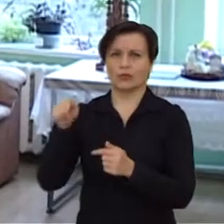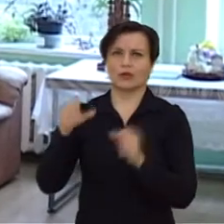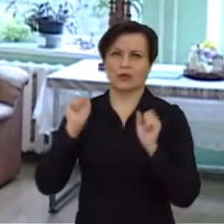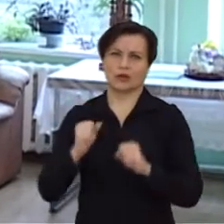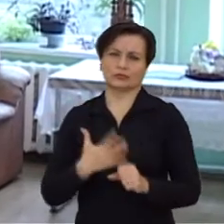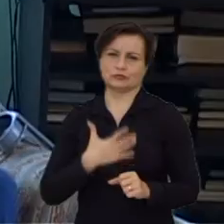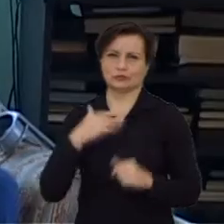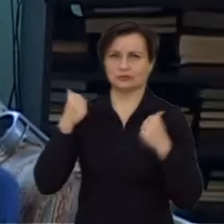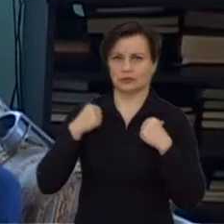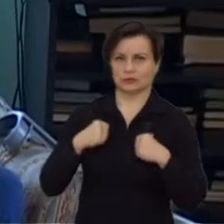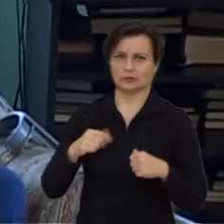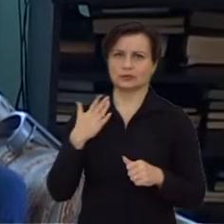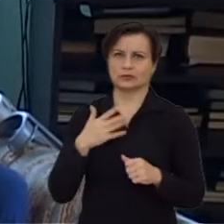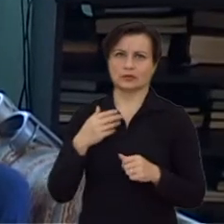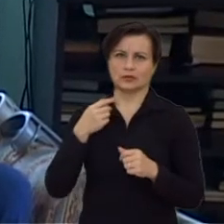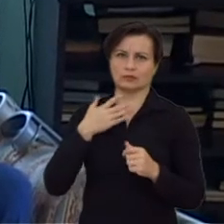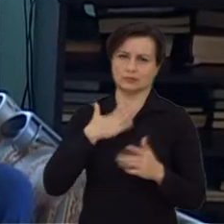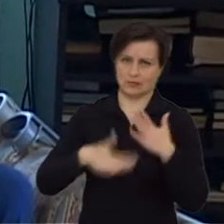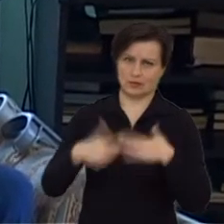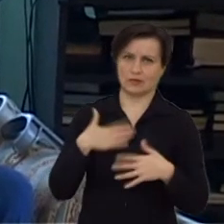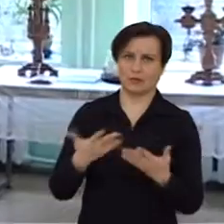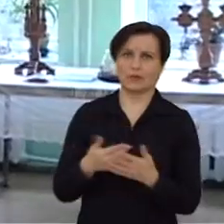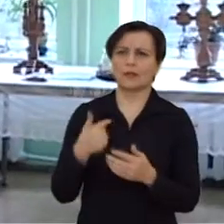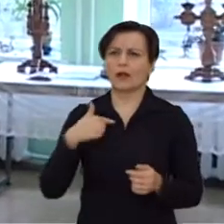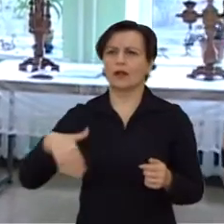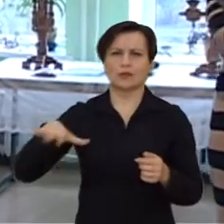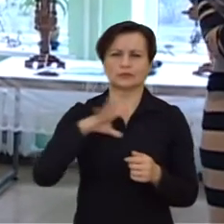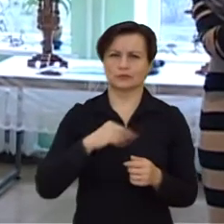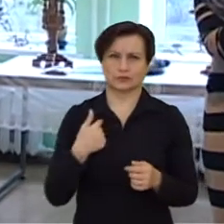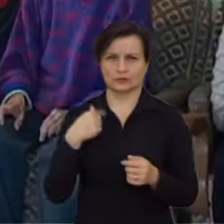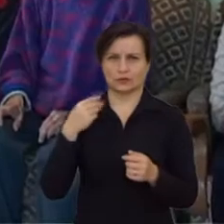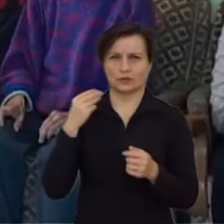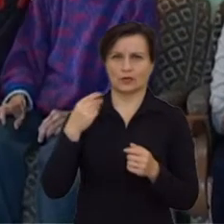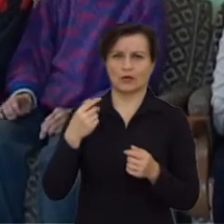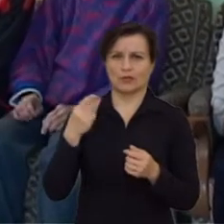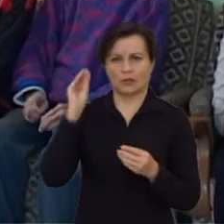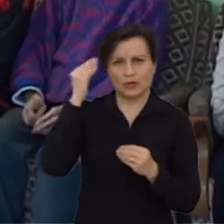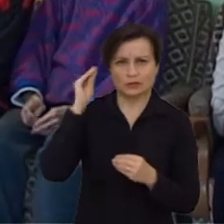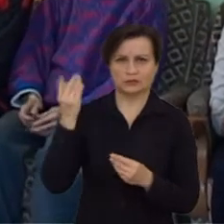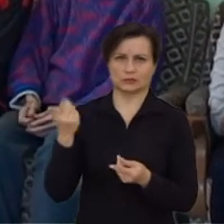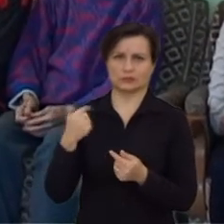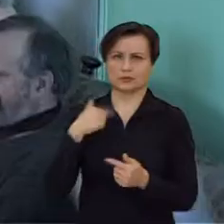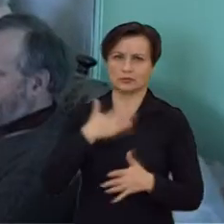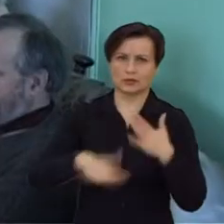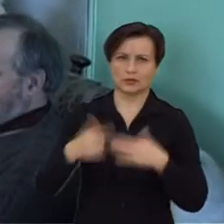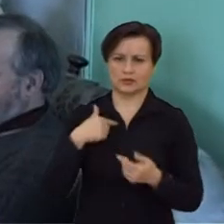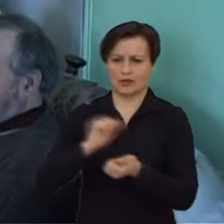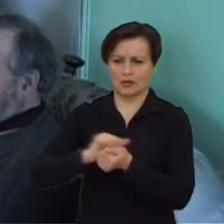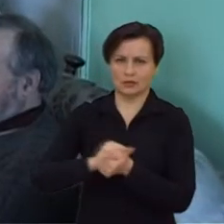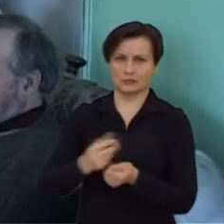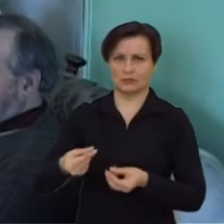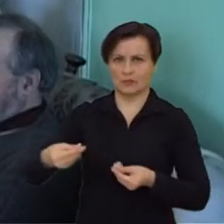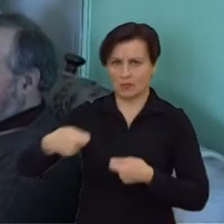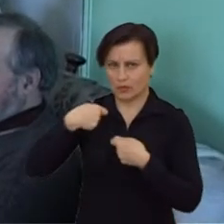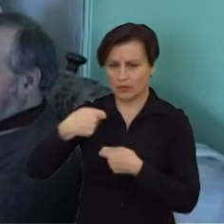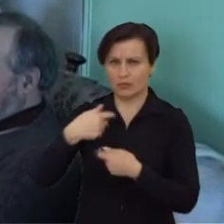ramybę bei jaukumu. Labai atsipadengėta, nes visko aprūpinti, tai sakant, iš šiloma, iš valgyjų ir skalbimui